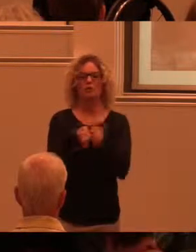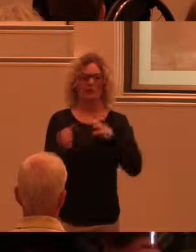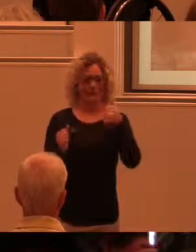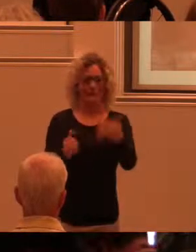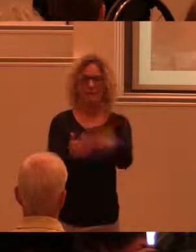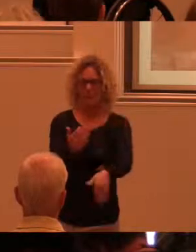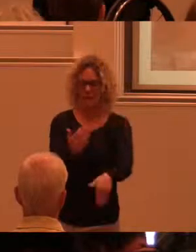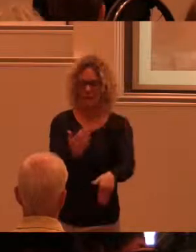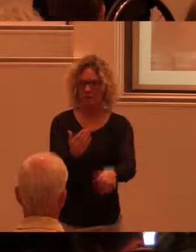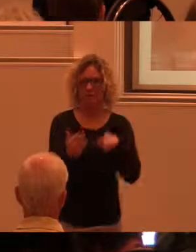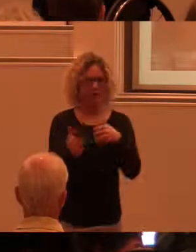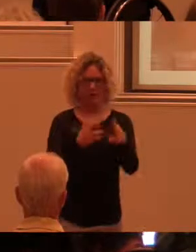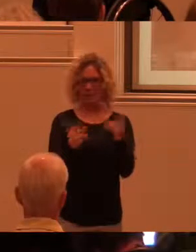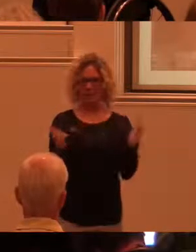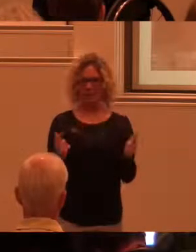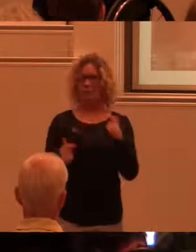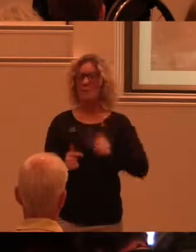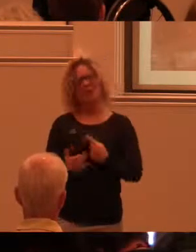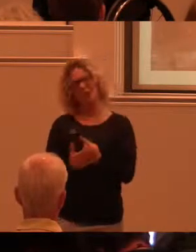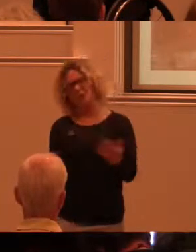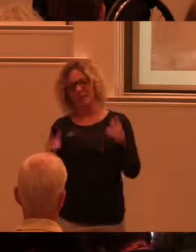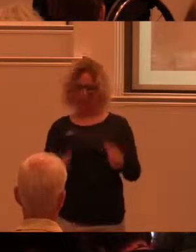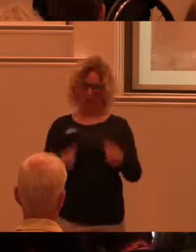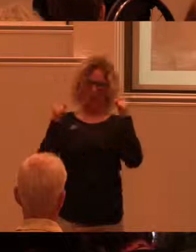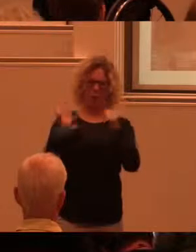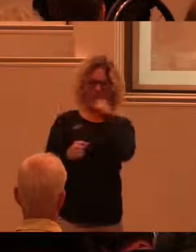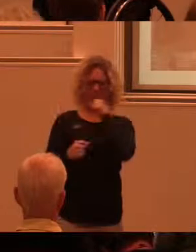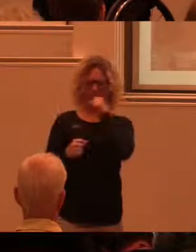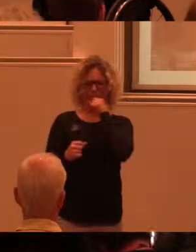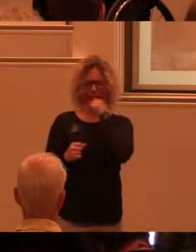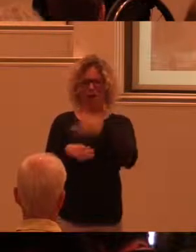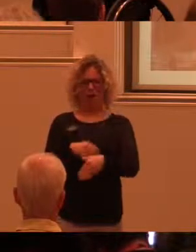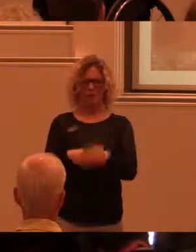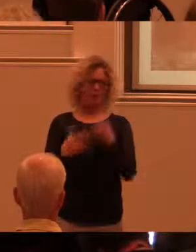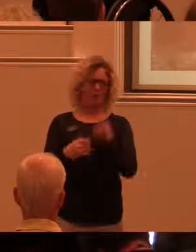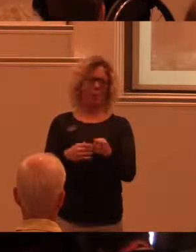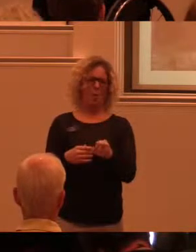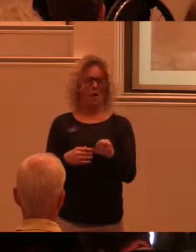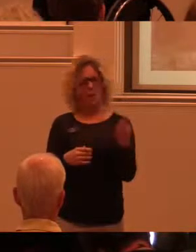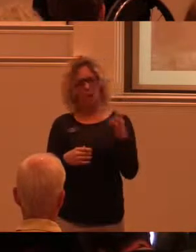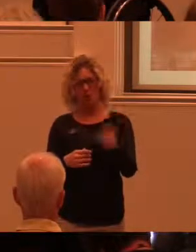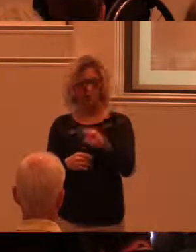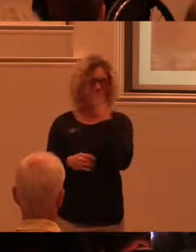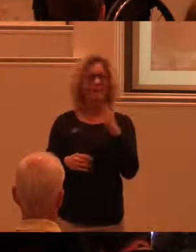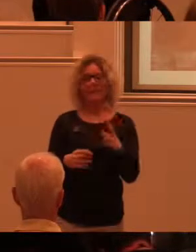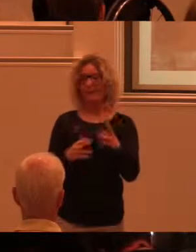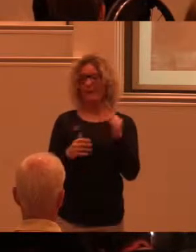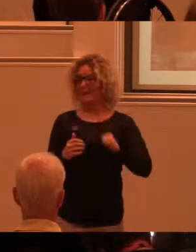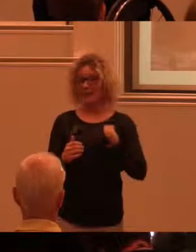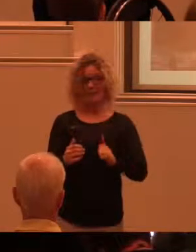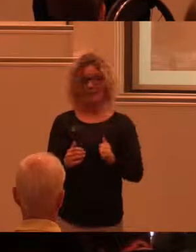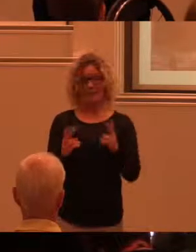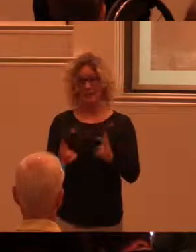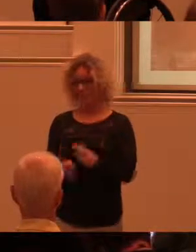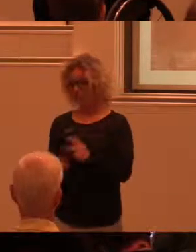För mig är det i grund och botten ingenting konstigt. Att ett slott som är flera år gammalt. Att det är mindre tillgängligt än något som vi bygger nytt idag.